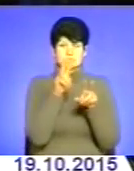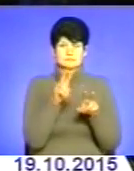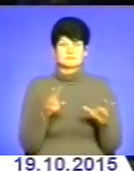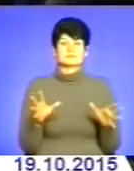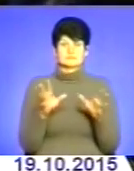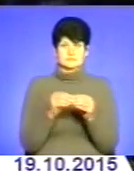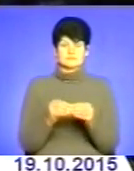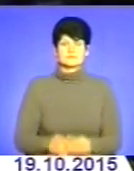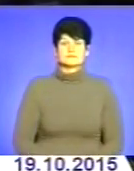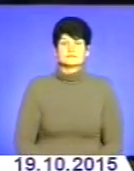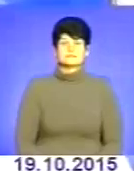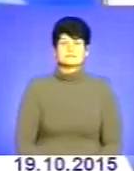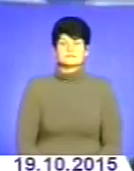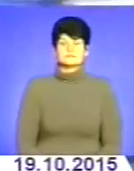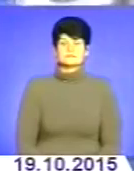разом